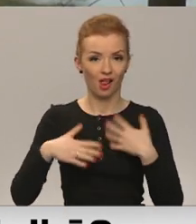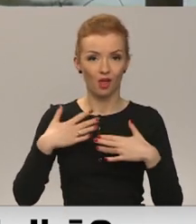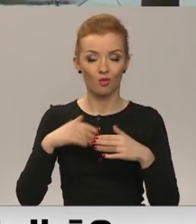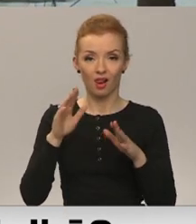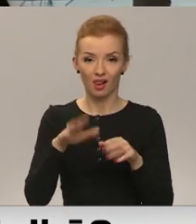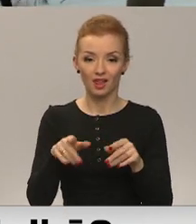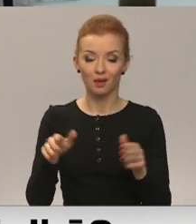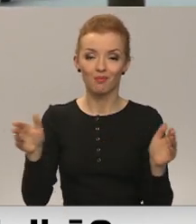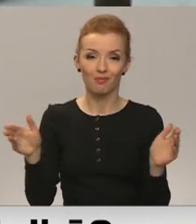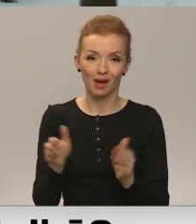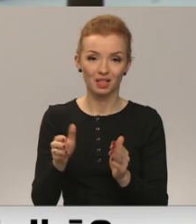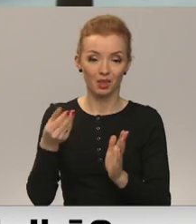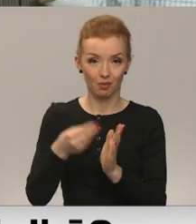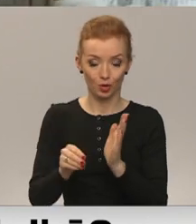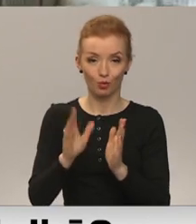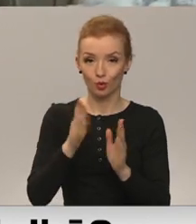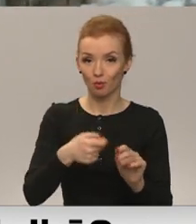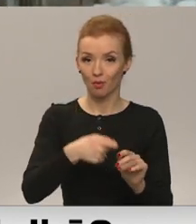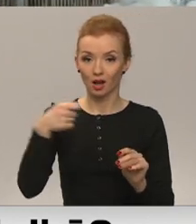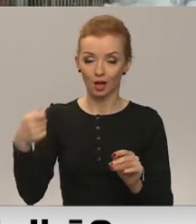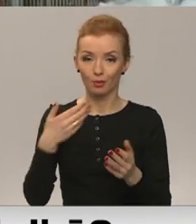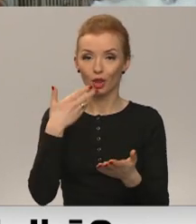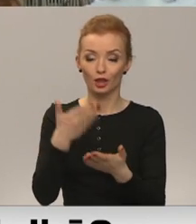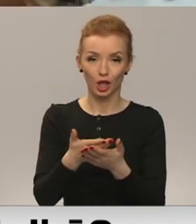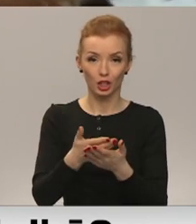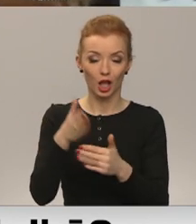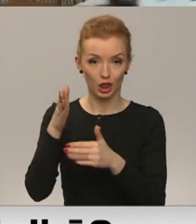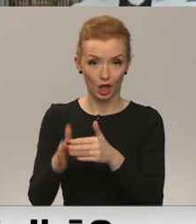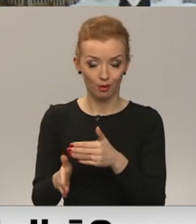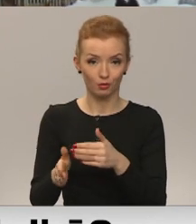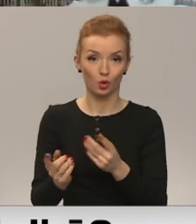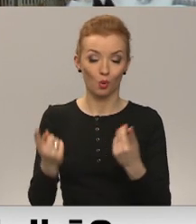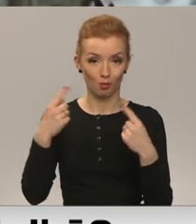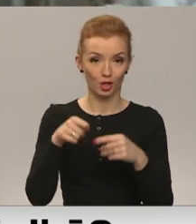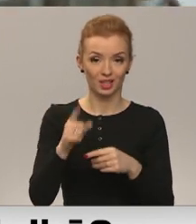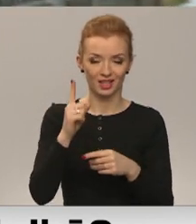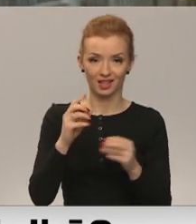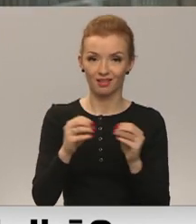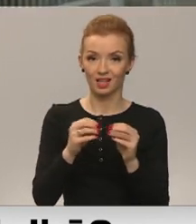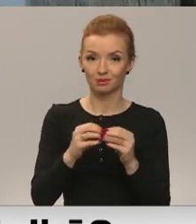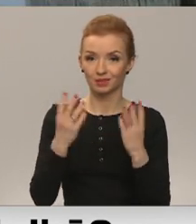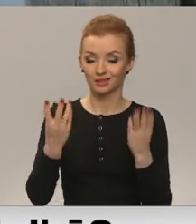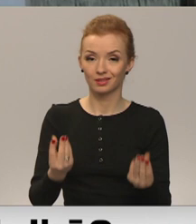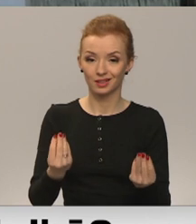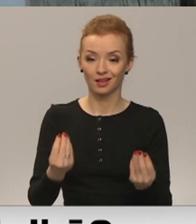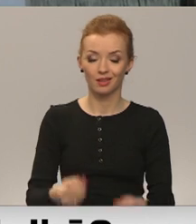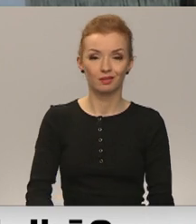saucamajiem mazajiem iepirkumiem tiktu pagarināts pieteikšanās termiņš, kas pašreiz esot tikai desmit dienas.